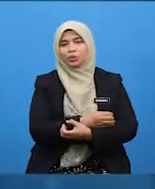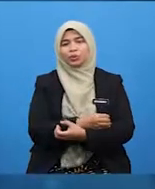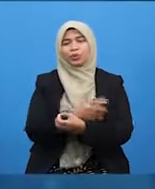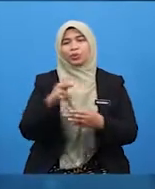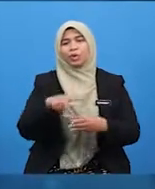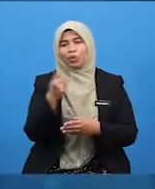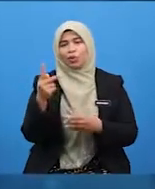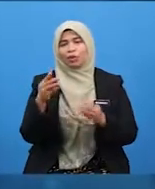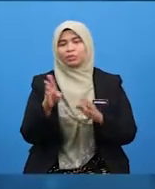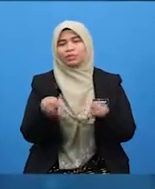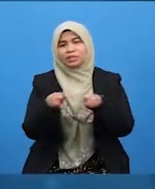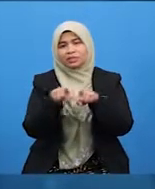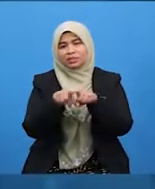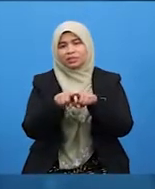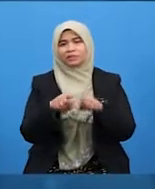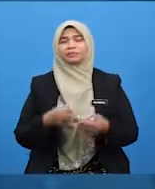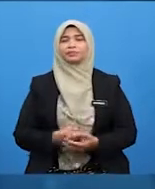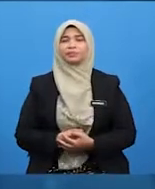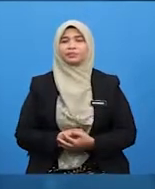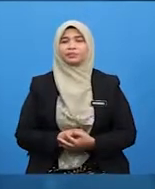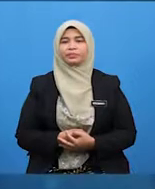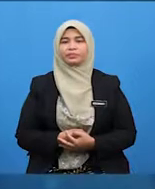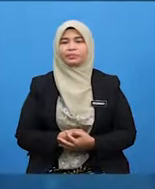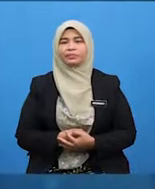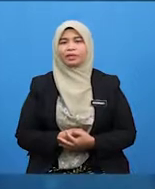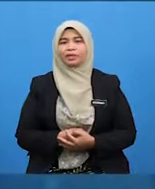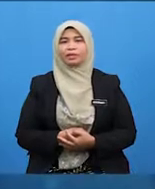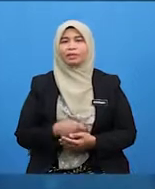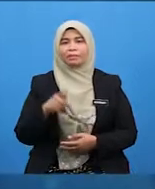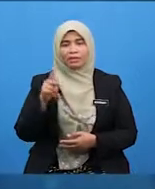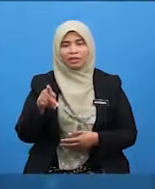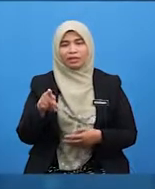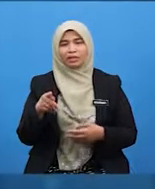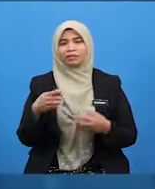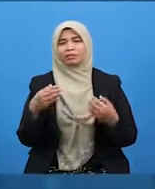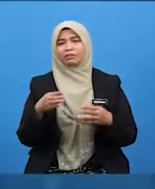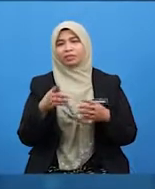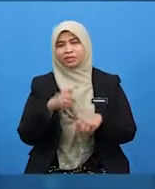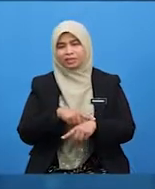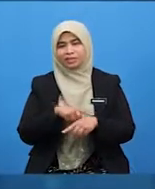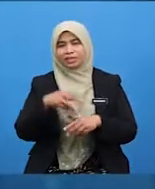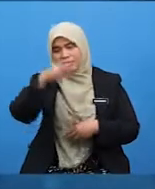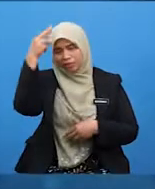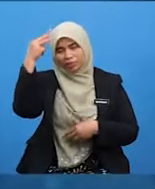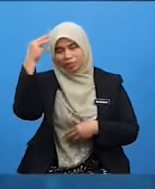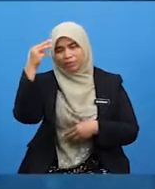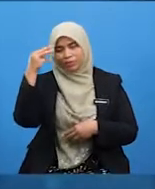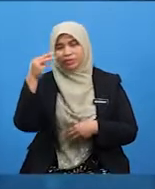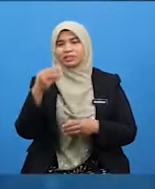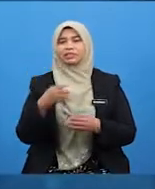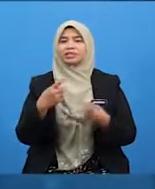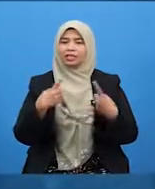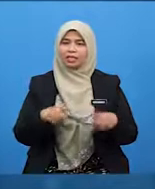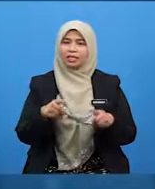Baginda selalu meribah mereka. Pernah ketika Nabi sedang sujud waktu solat,